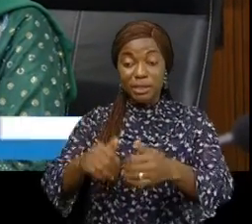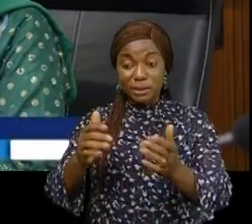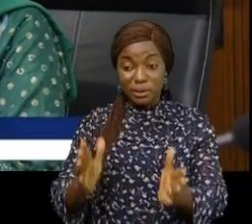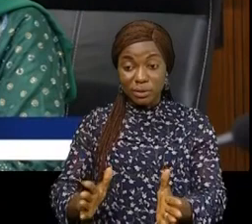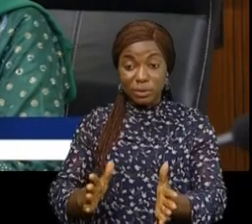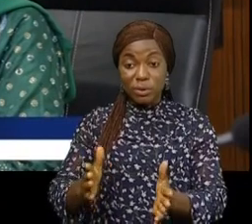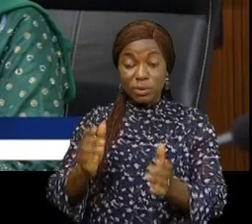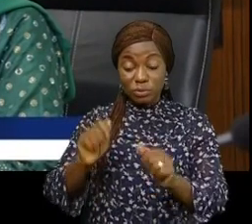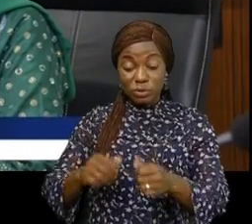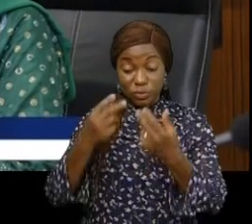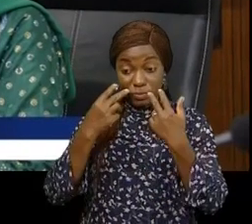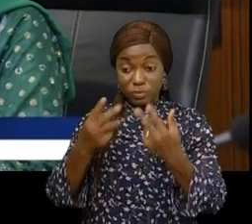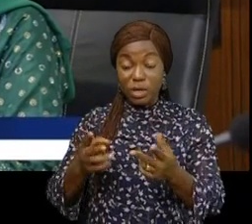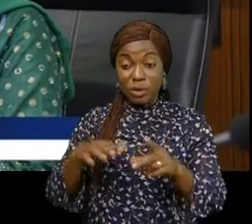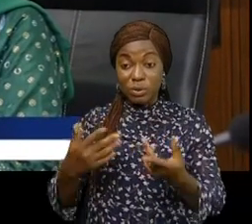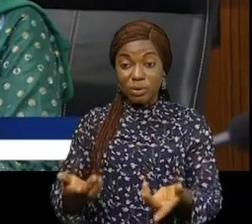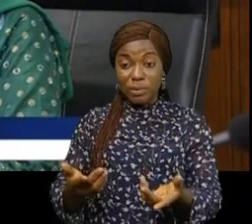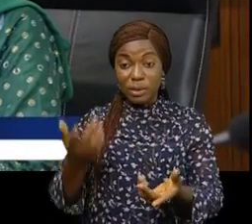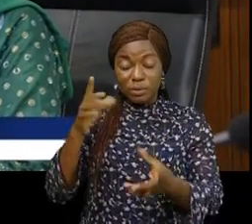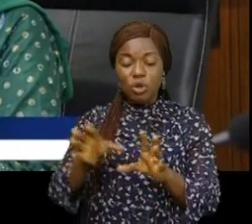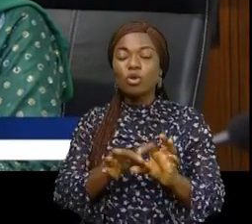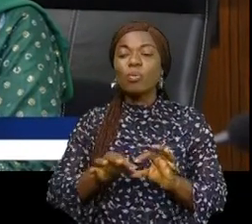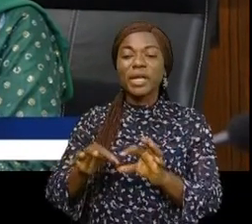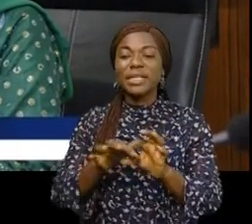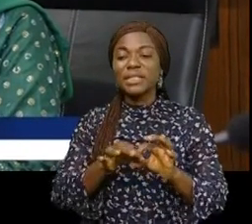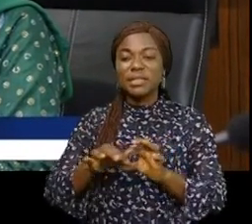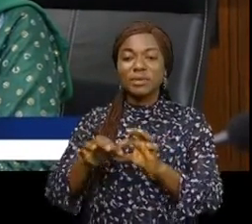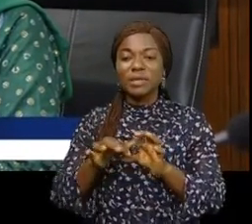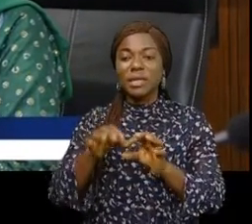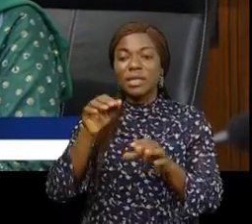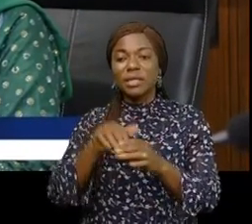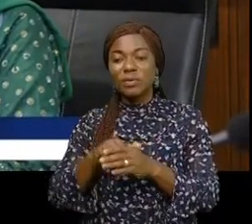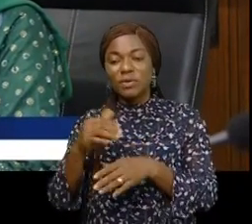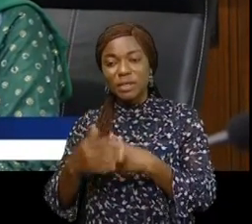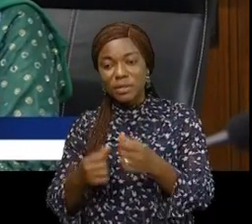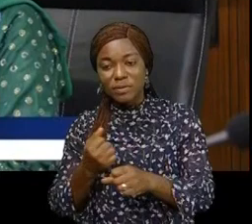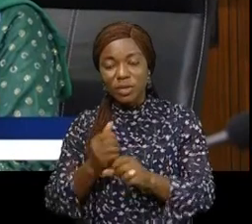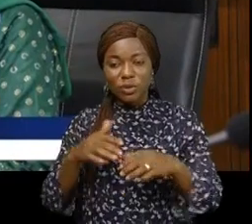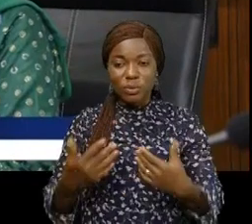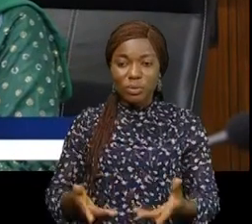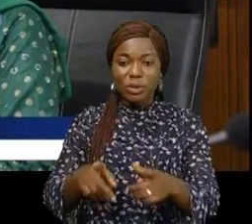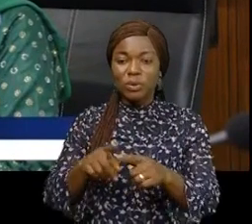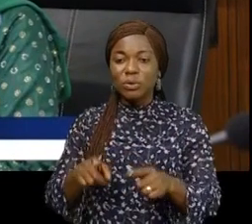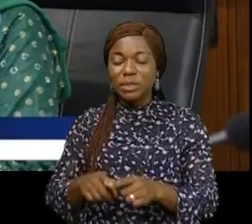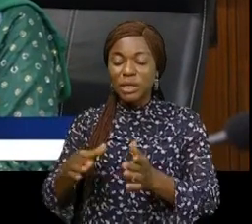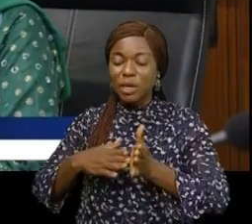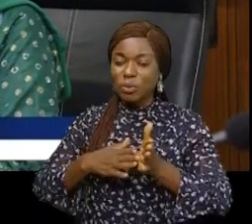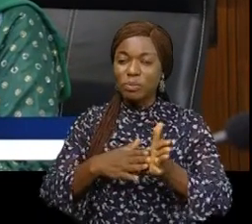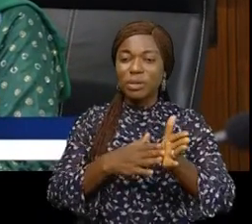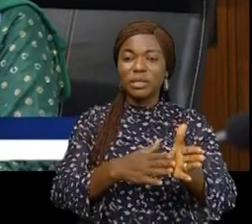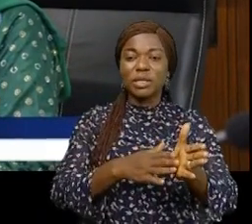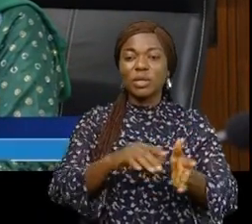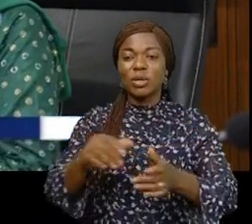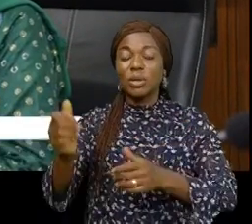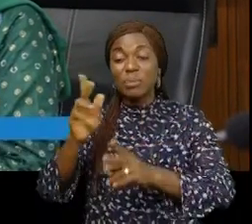On peut voir comment organiser dans des termes de coopérative, dans des termes de pouvoir aussi accompagner ces